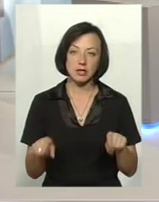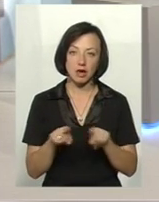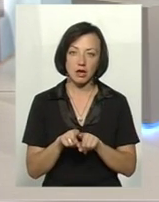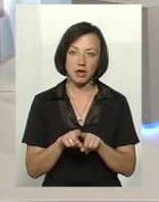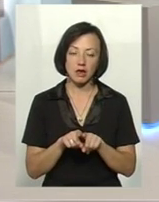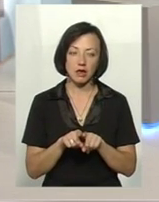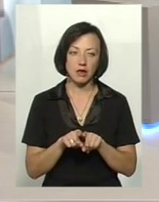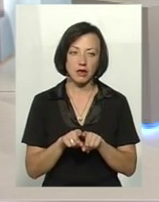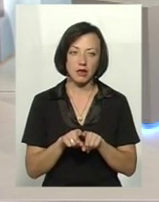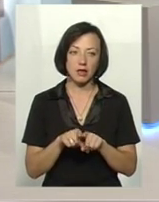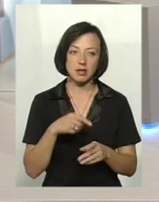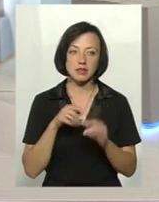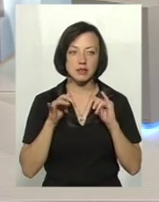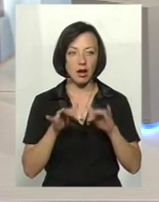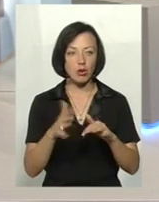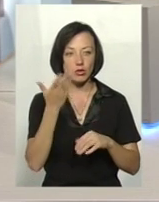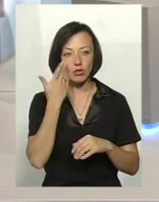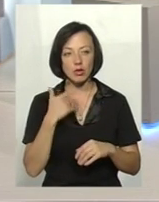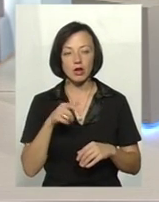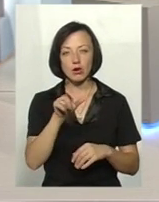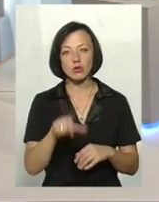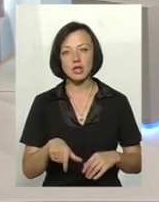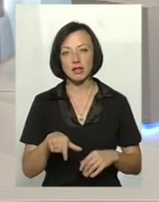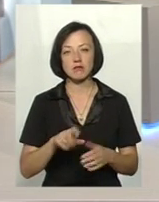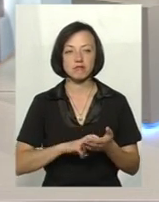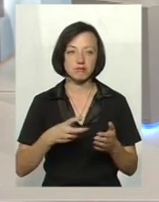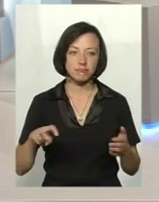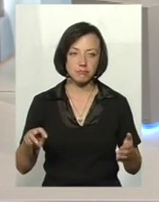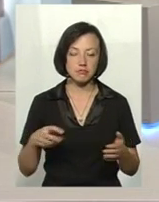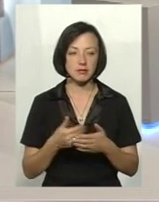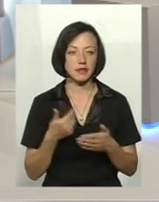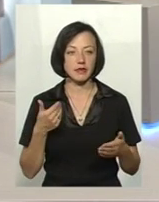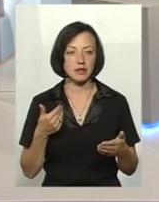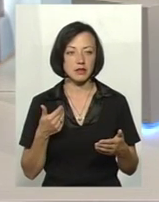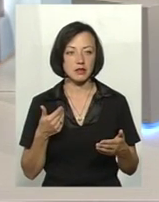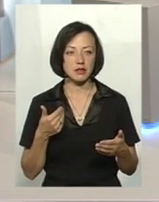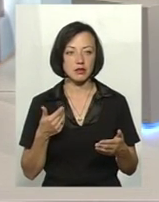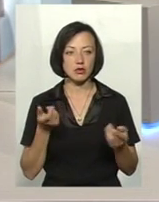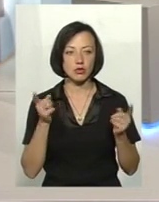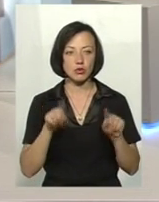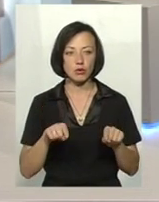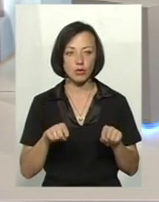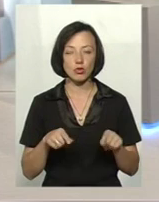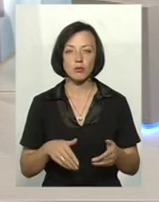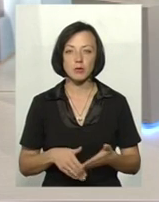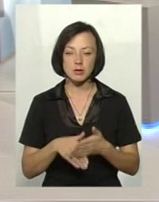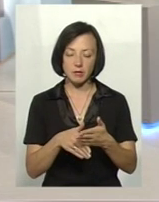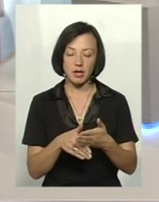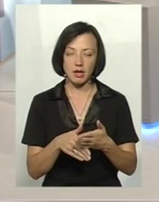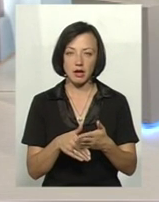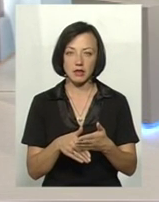заходи, коли людина або ухиляється від того, аби посприяти